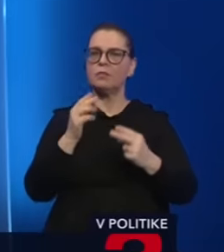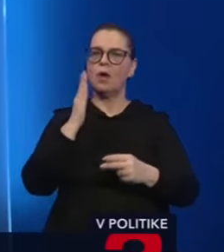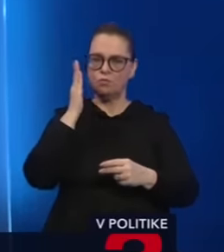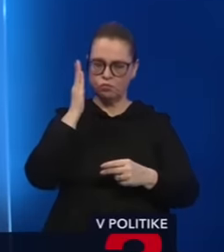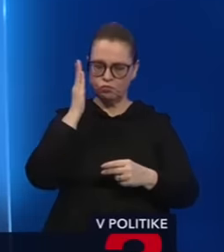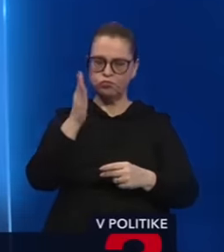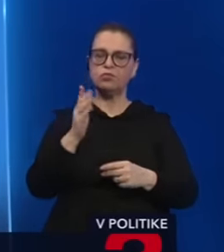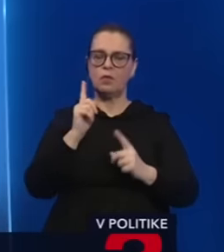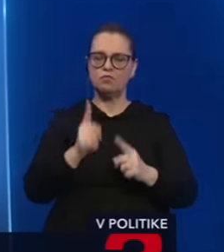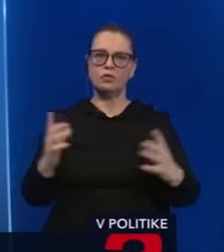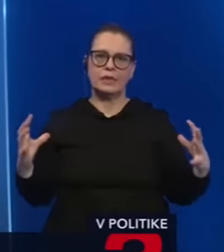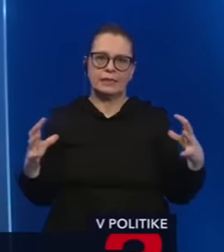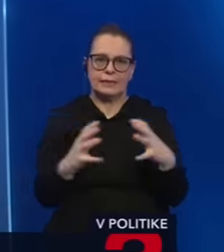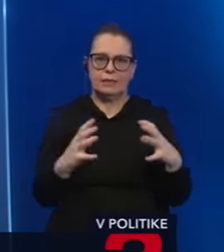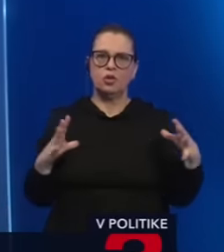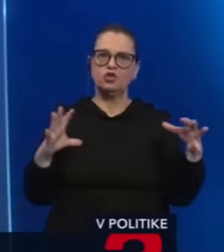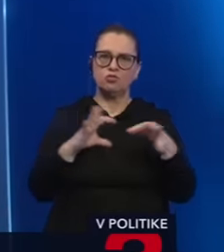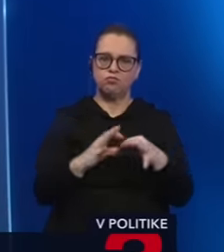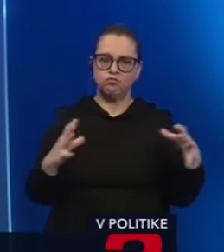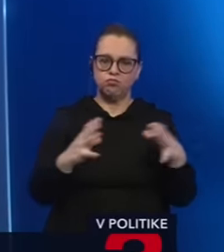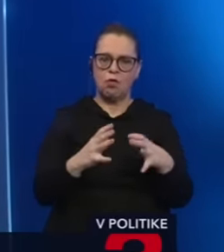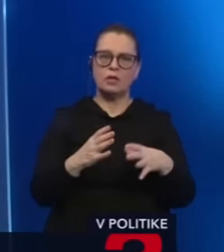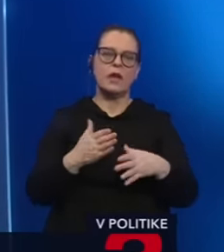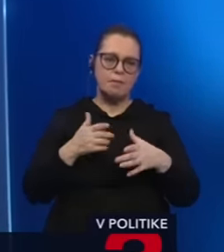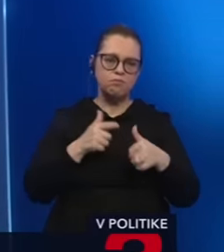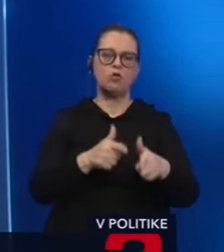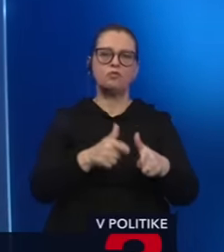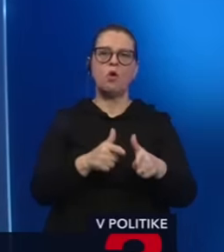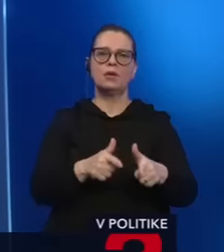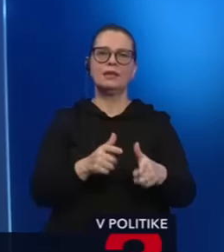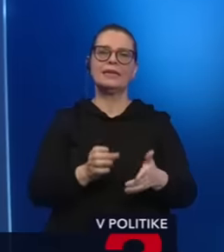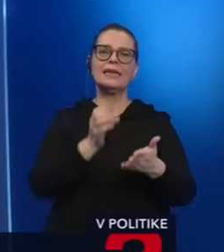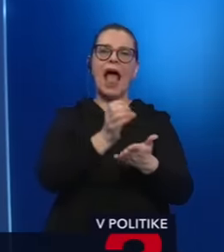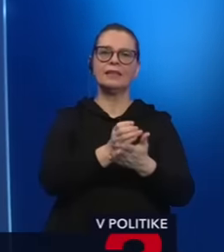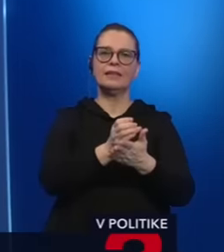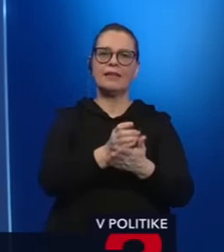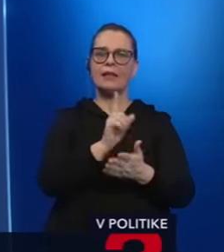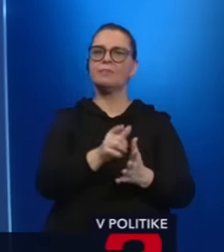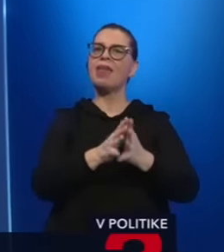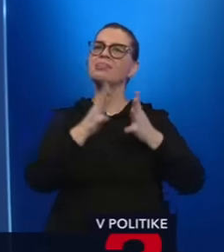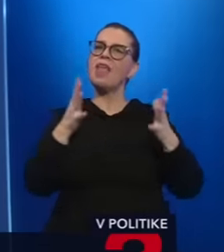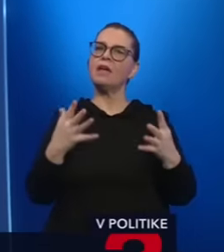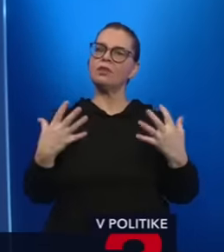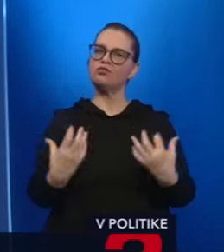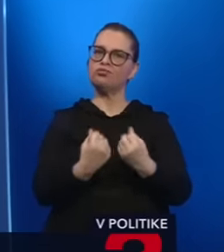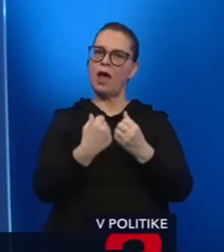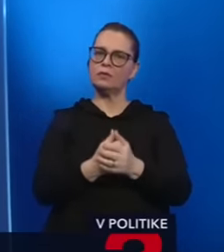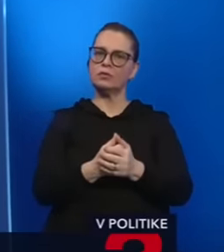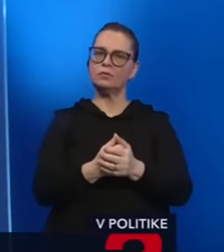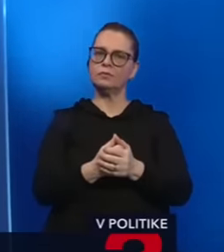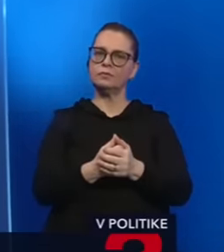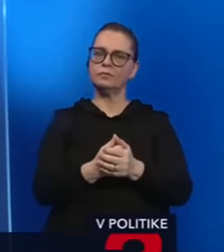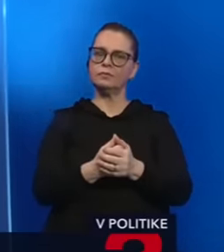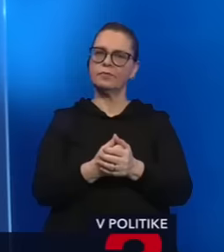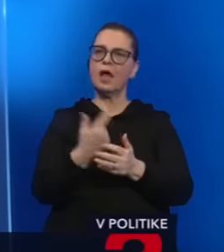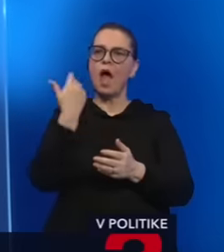musieť tiež zomknúť a jasne sa postaviť za kandidáta, ktorý bude mať najvyššiu šancu. No a jak voliči rozhodnú, my sme demokrati,